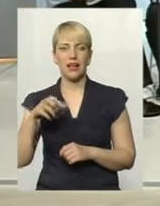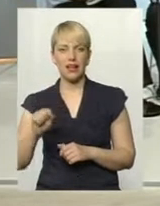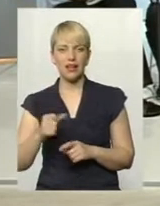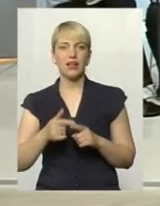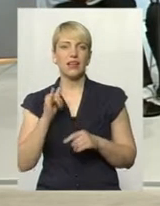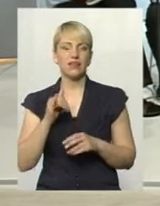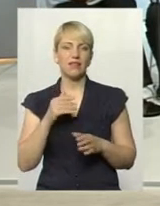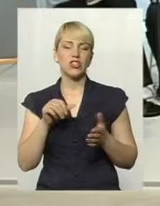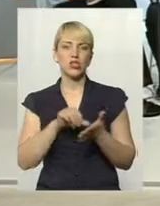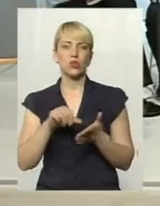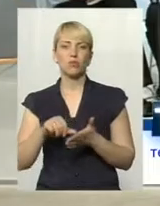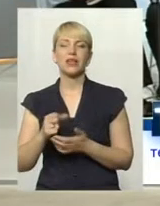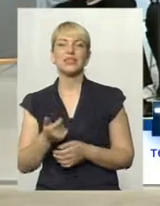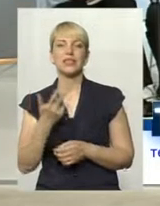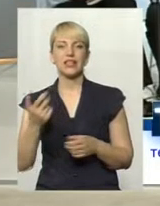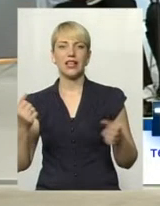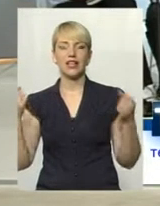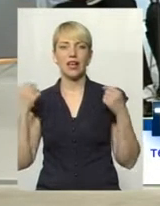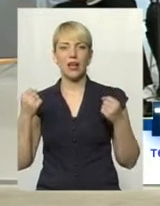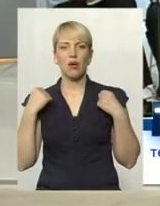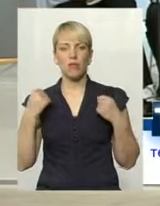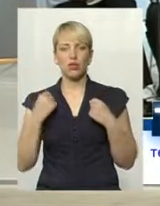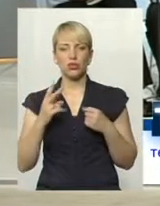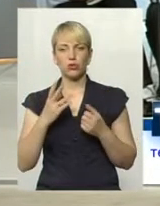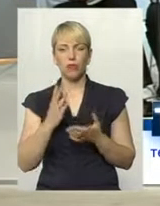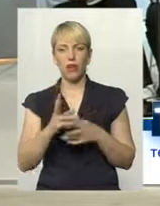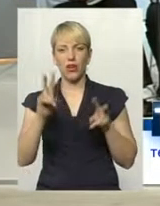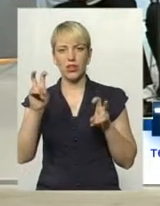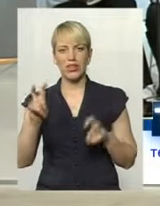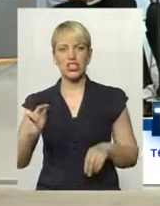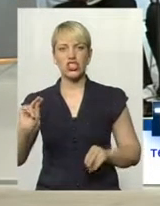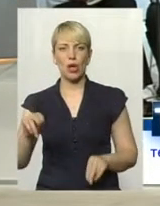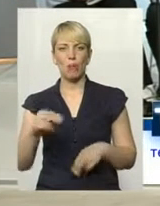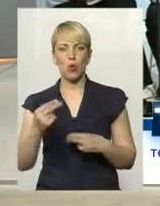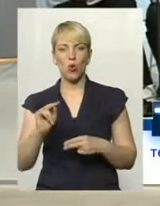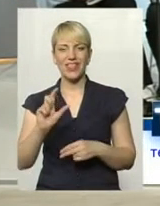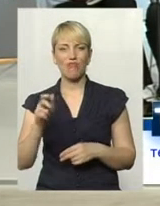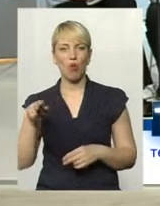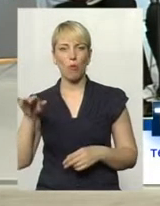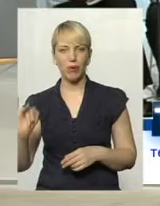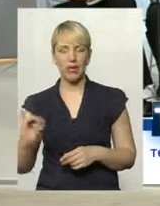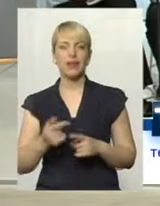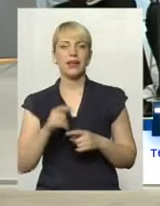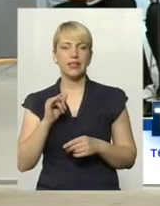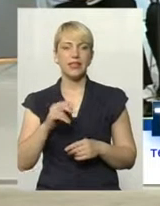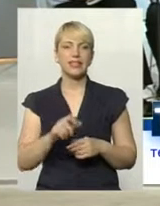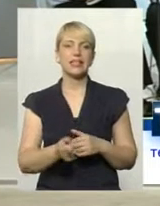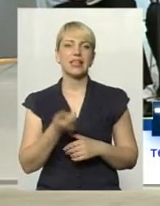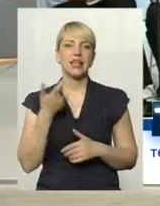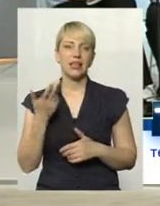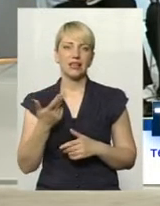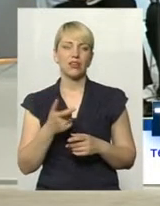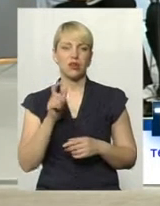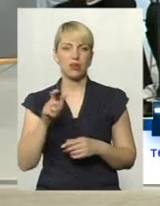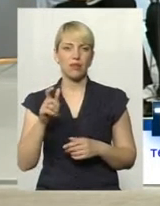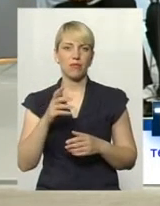борців, які мають титули чемпіонів світу Європи. Із п'яти чоловік, я думаю, менше трьох